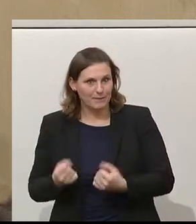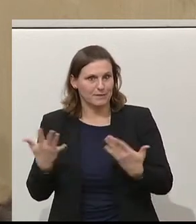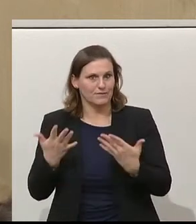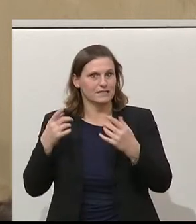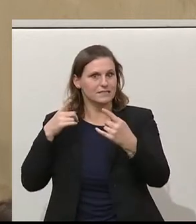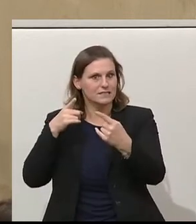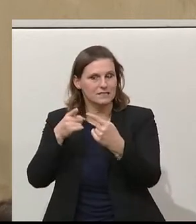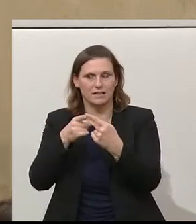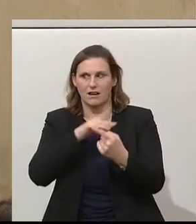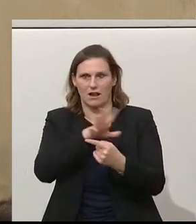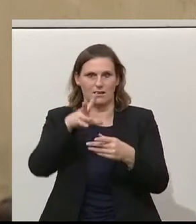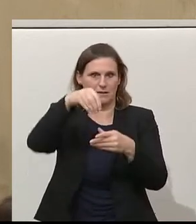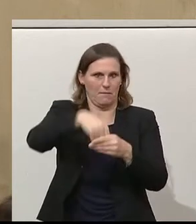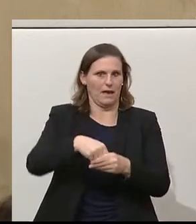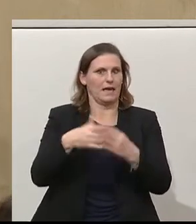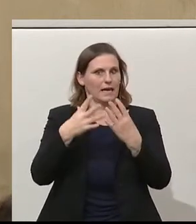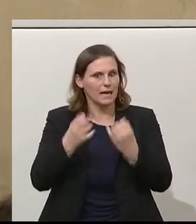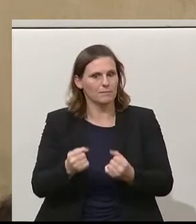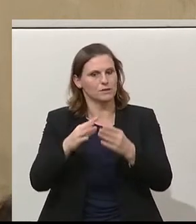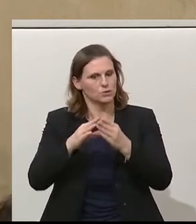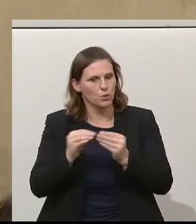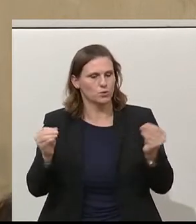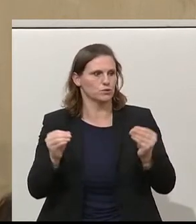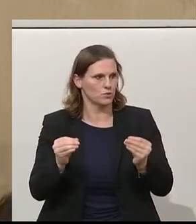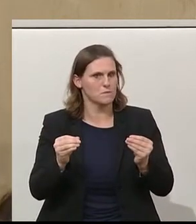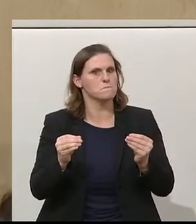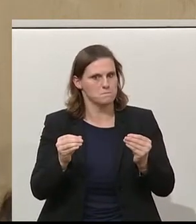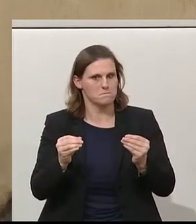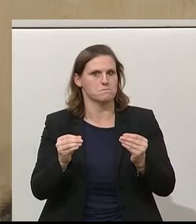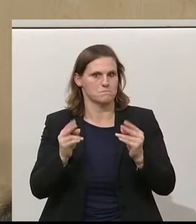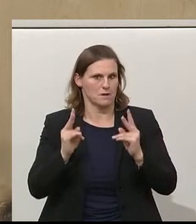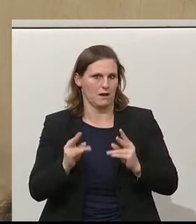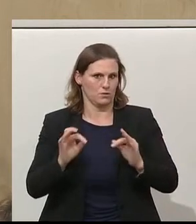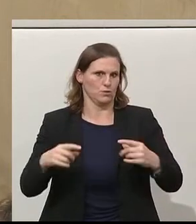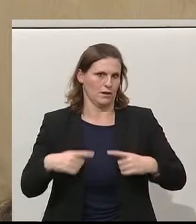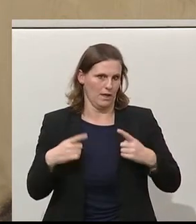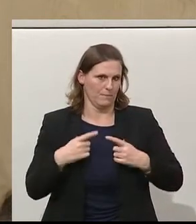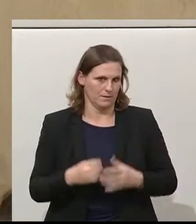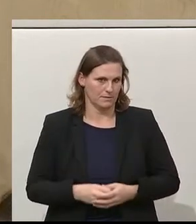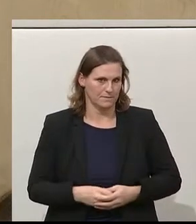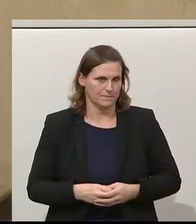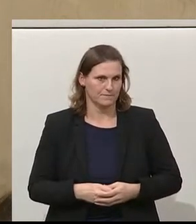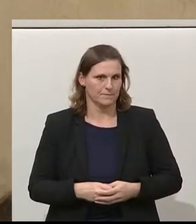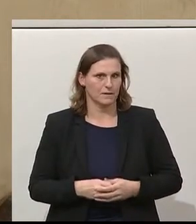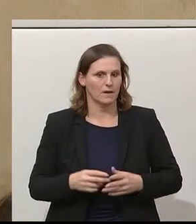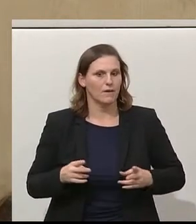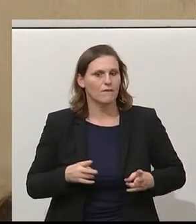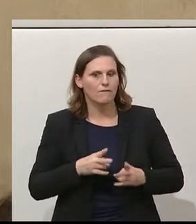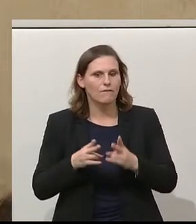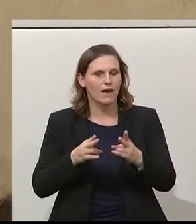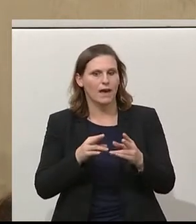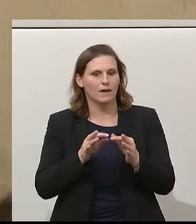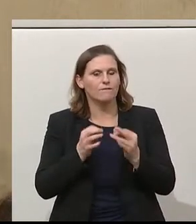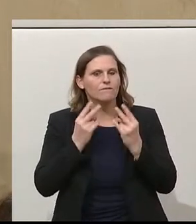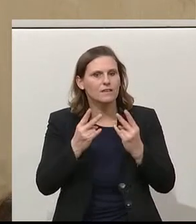alle Beteiligten mit dem Ergebnis, mit der Lösung gut leben können. Diesen Weg geht man am besten mit einem klaren Kopf, mit einem geraden